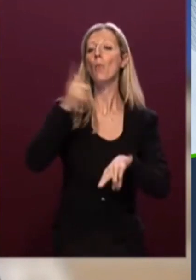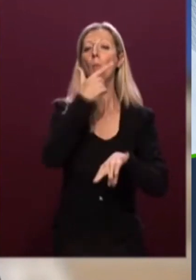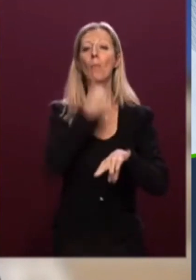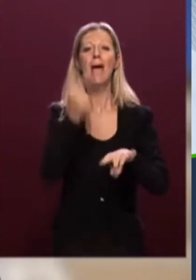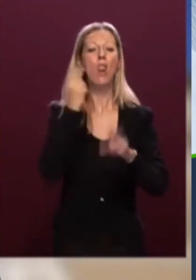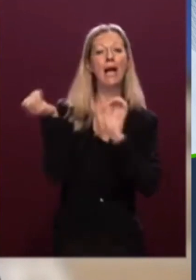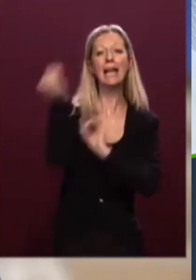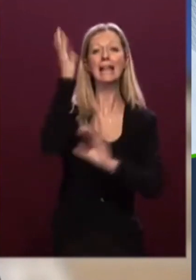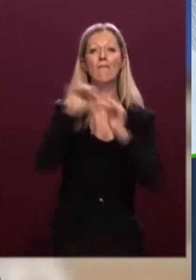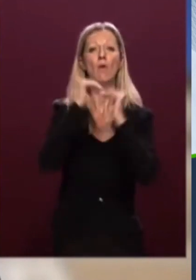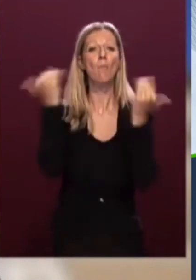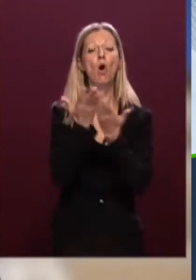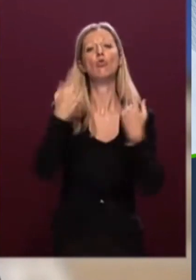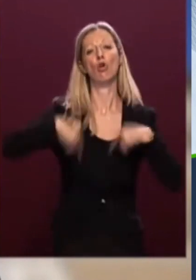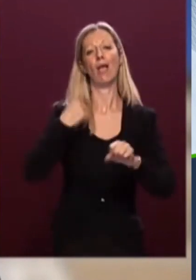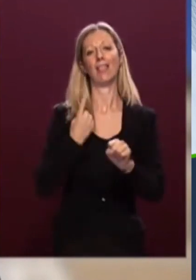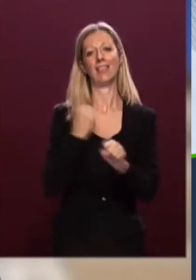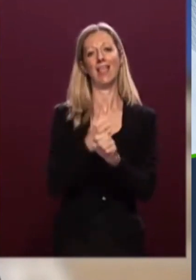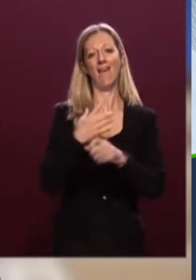creativo del mondo